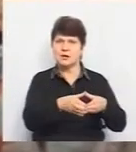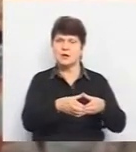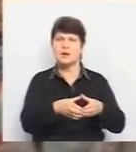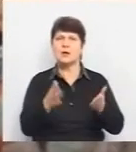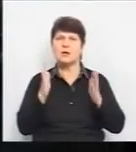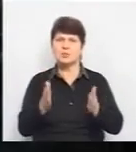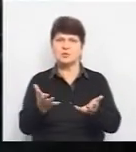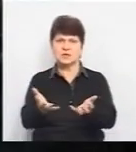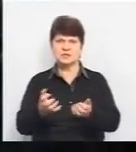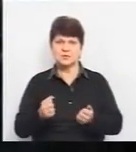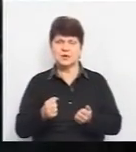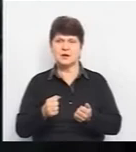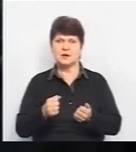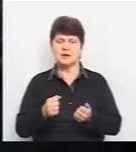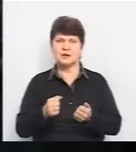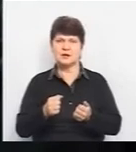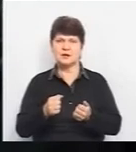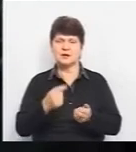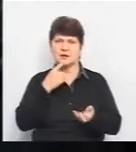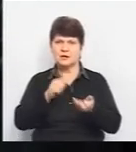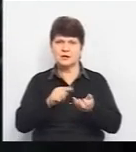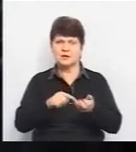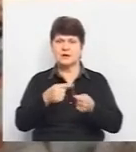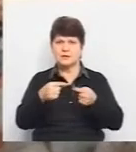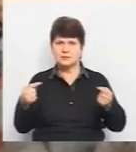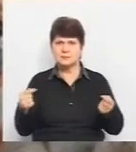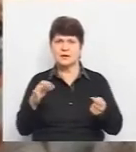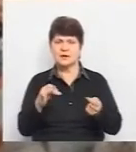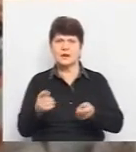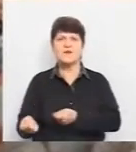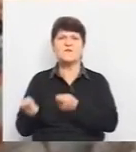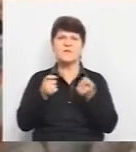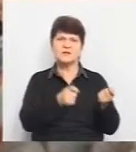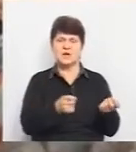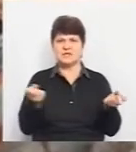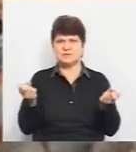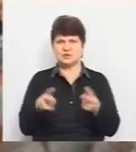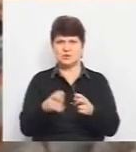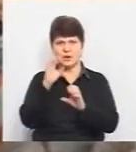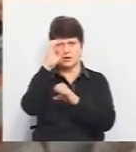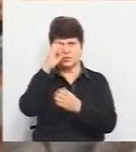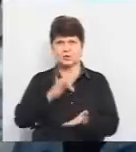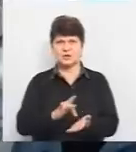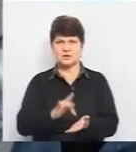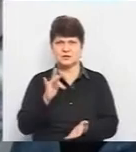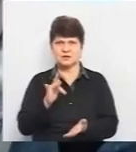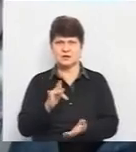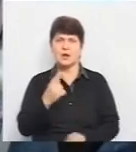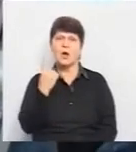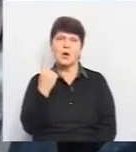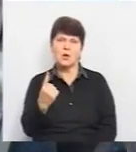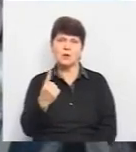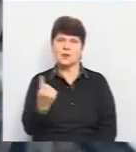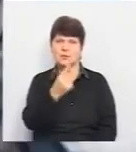забирати ці зразки біологічного матеріалу і відвозити в спеціалізований лабораторний центр. Однією з